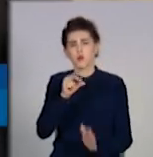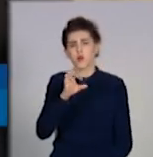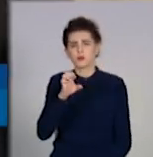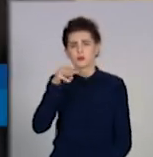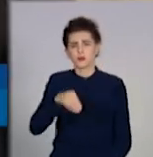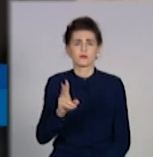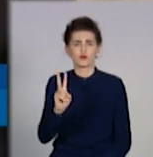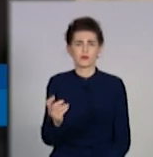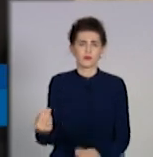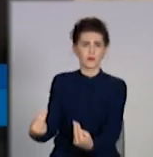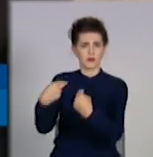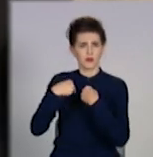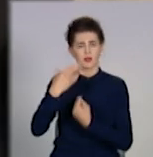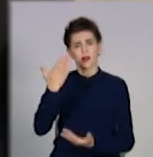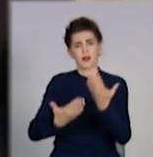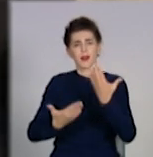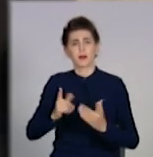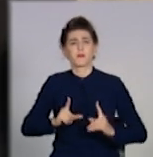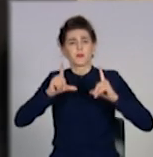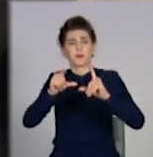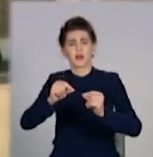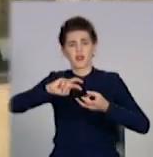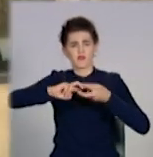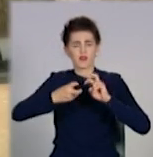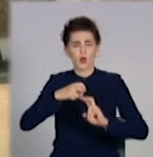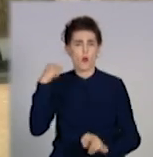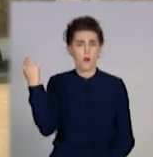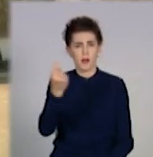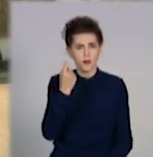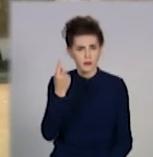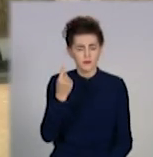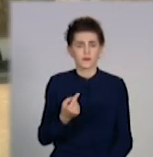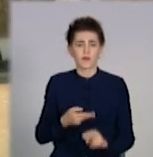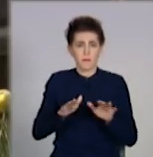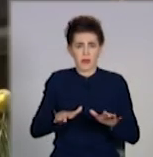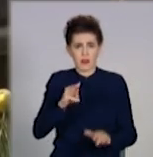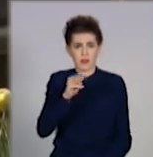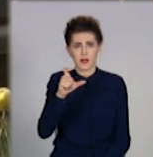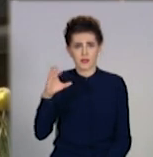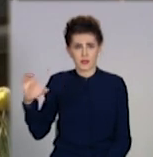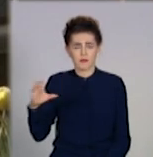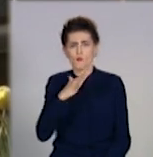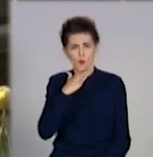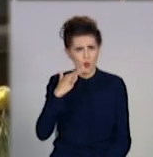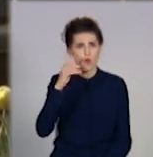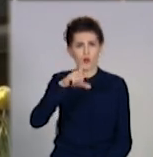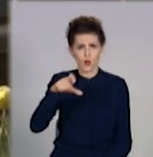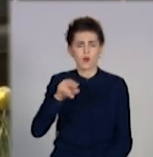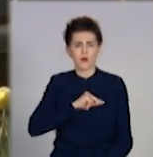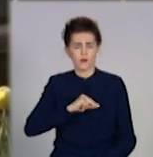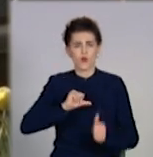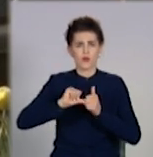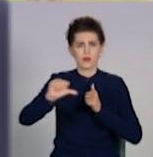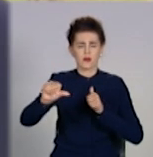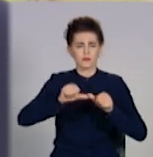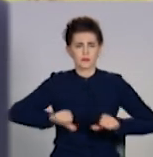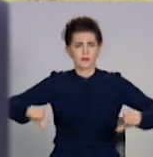в'їздах і виїздах з Івано-Франківської області. А на Бурштинський ТЕС сотні людей працюють в повній ізоляції. З